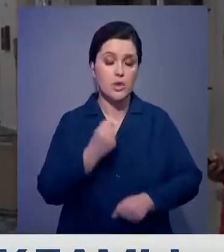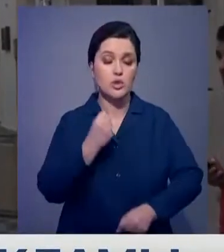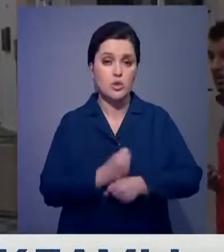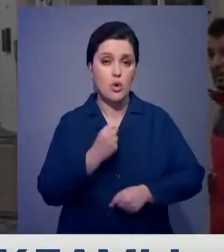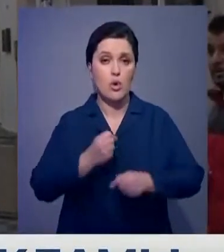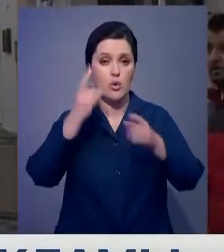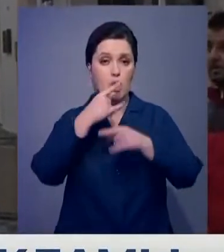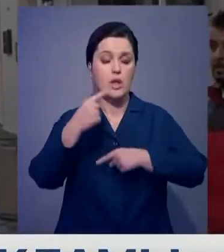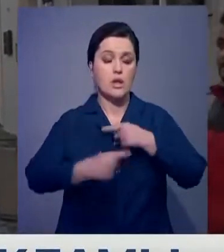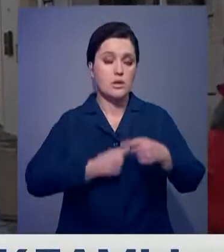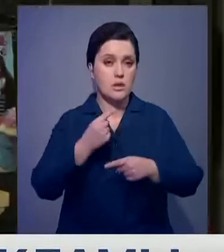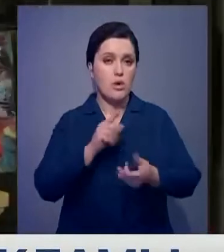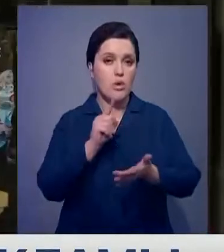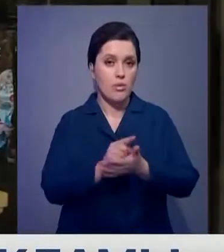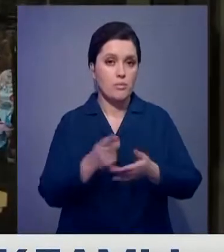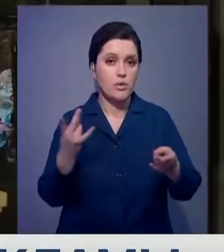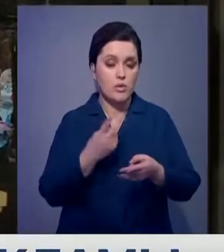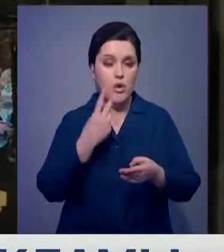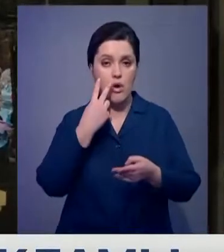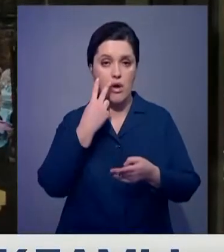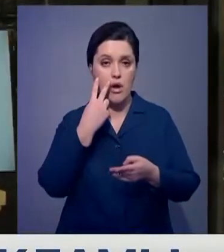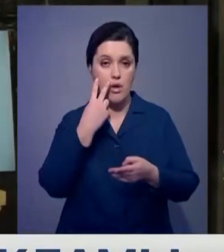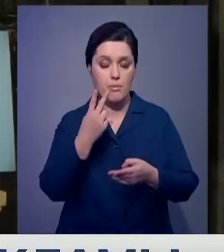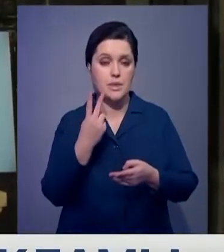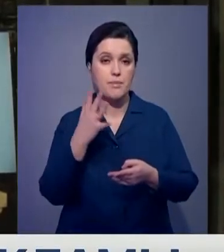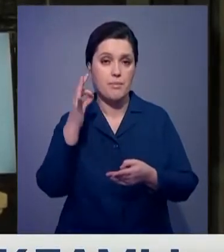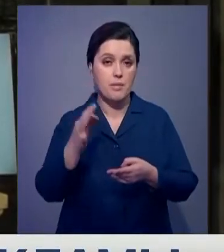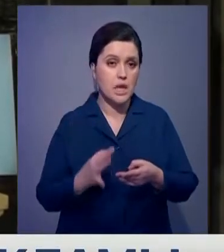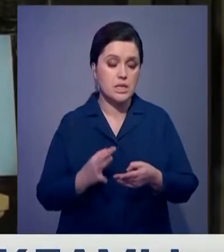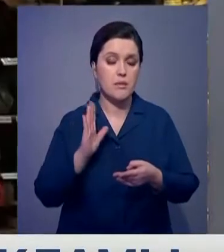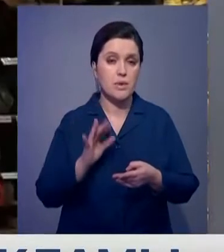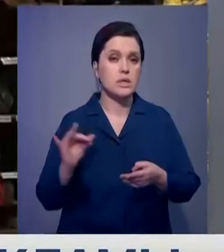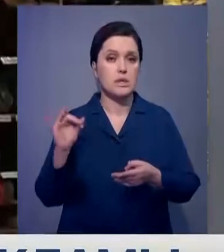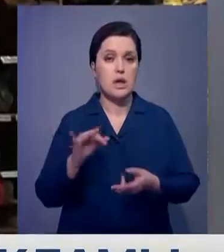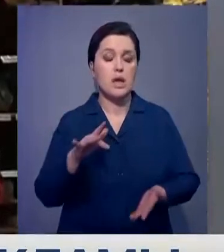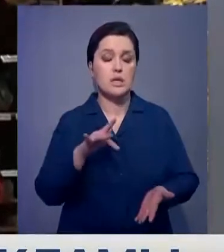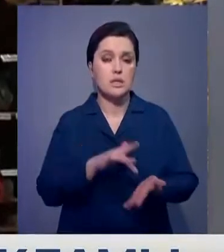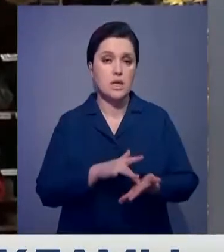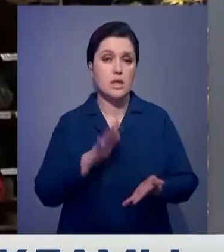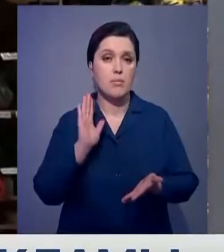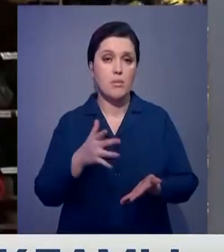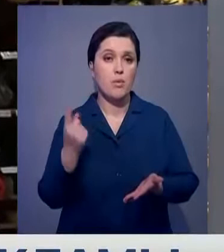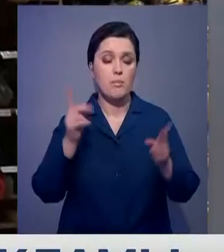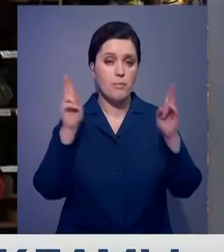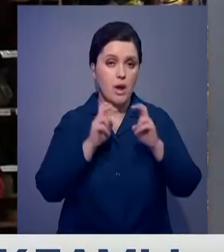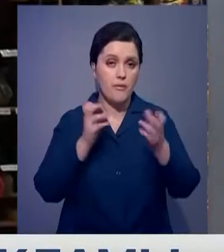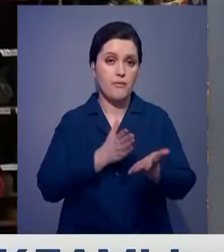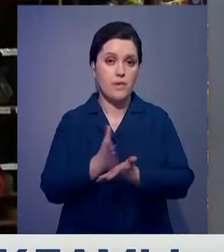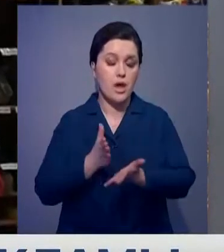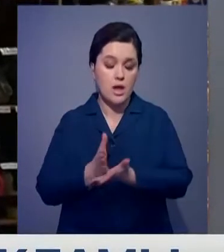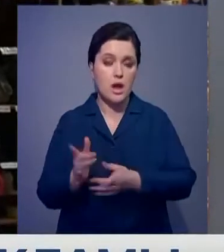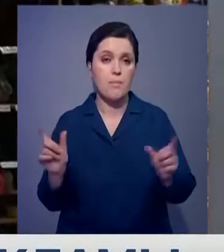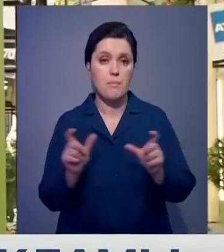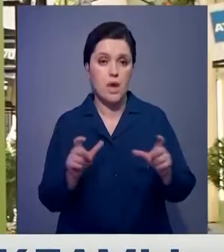наследие Праги того стоит. Правила коснутся 25% зданий в историческом центре. Первые проверки магазинов и торговых